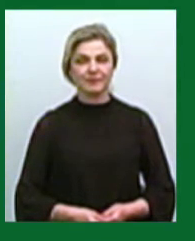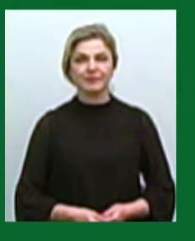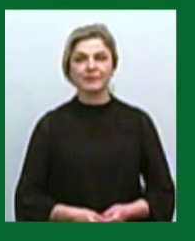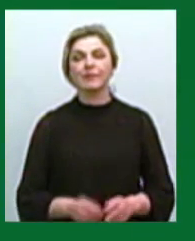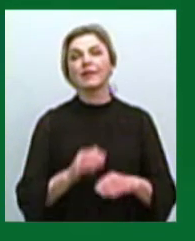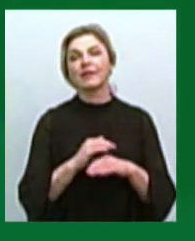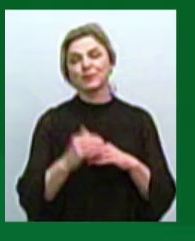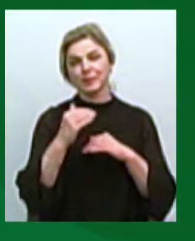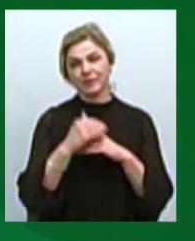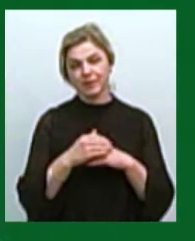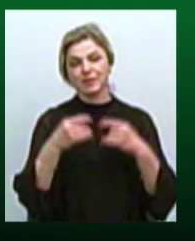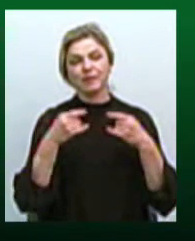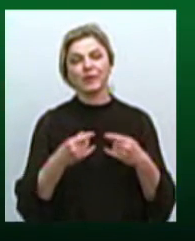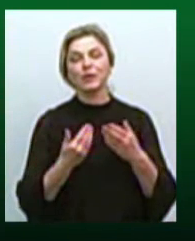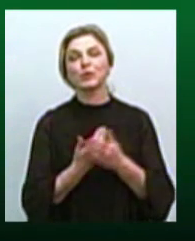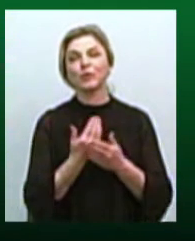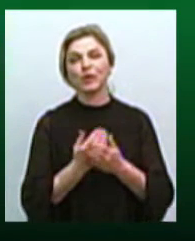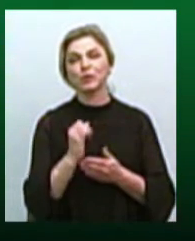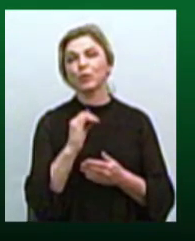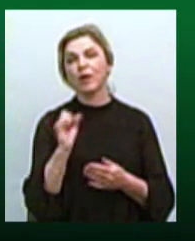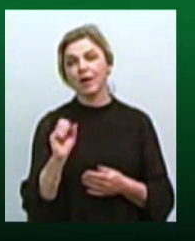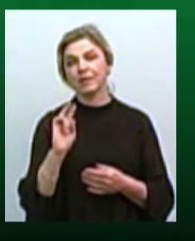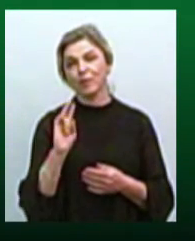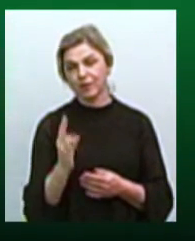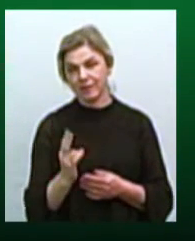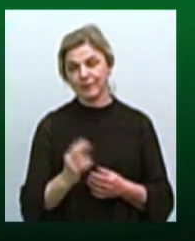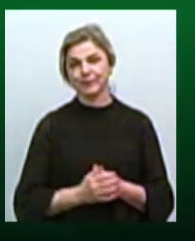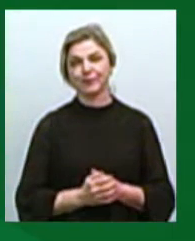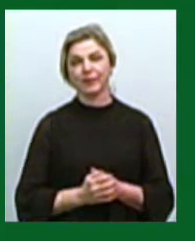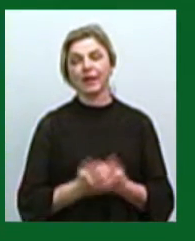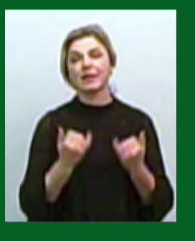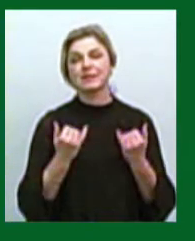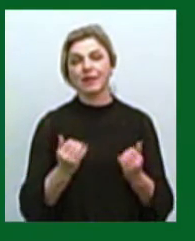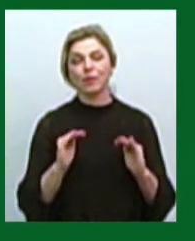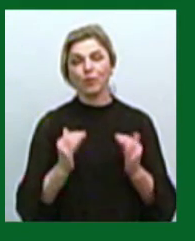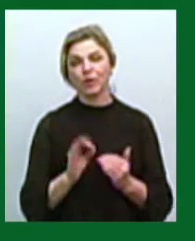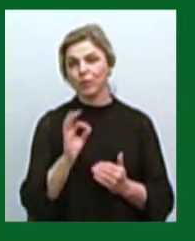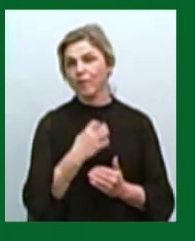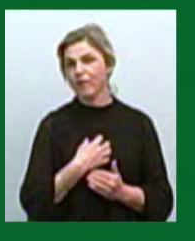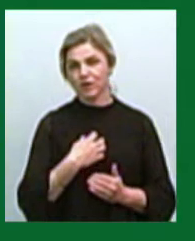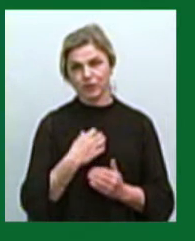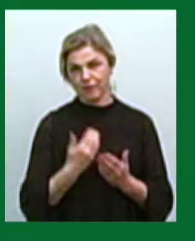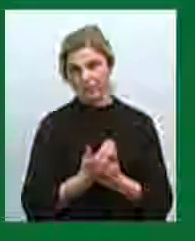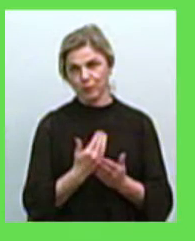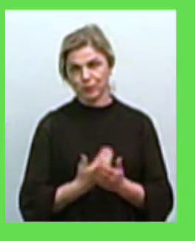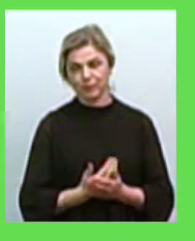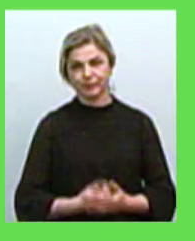Доброго вечора, в ефірі новини на ЮА Миколаєв, у студії Володимир Степанов. Зараз коротко про головне у випуску.